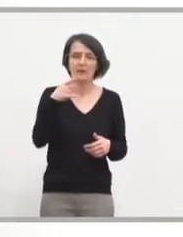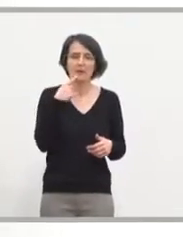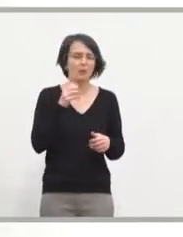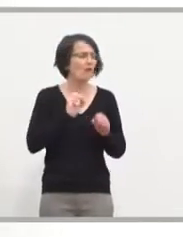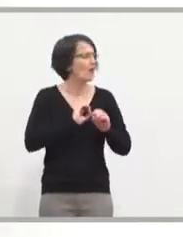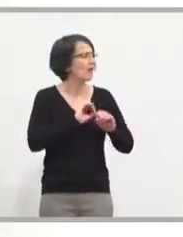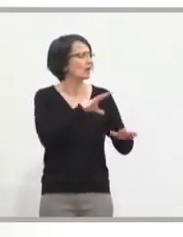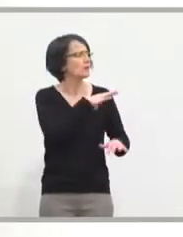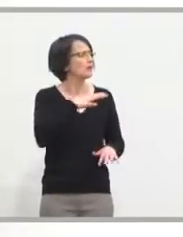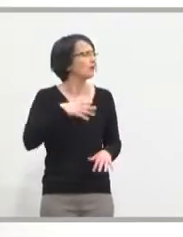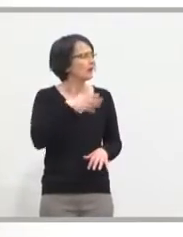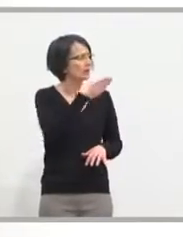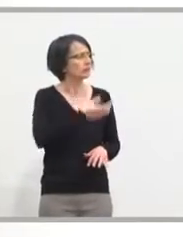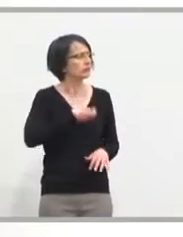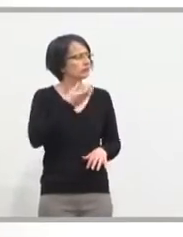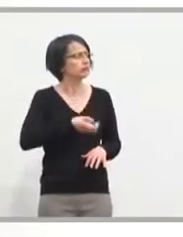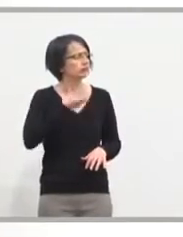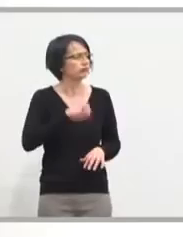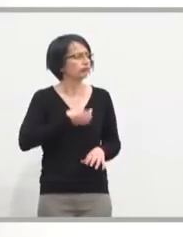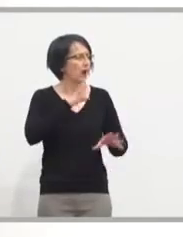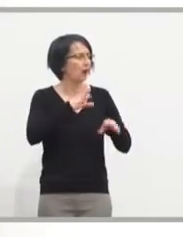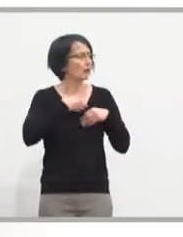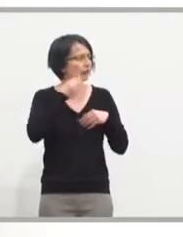Cassard le soin de ses propos, c'est tout.